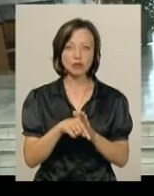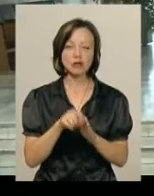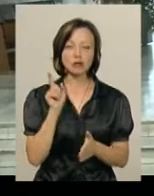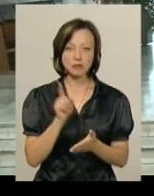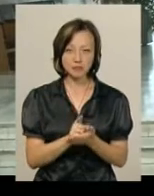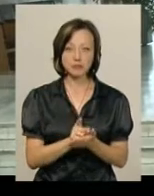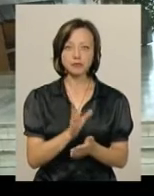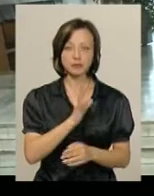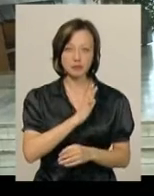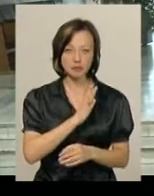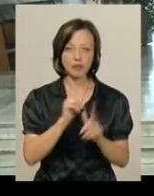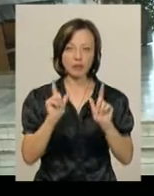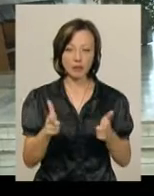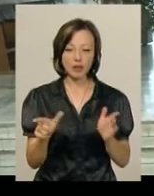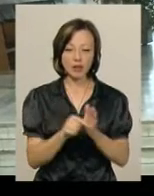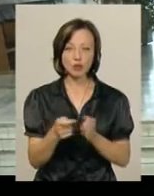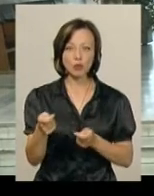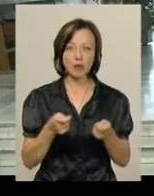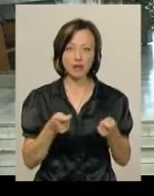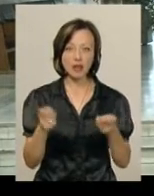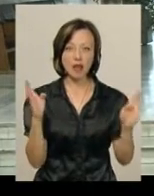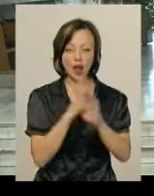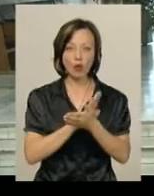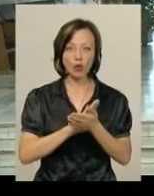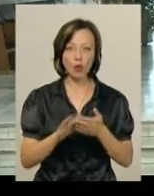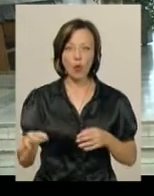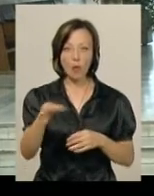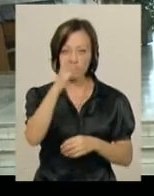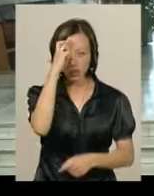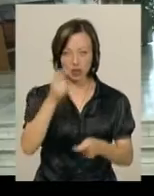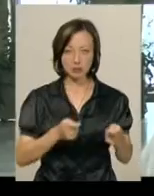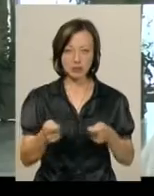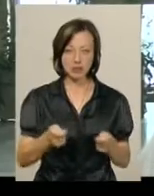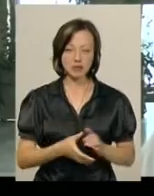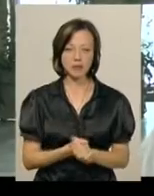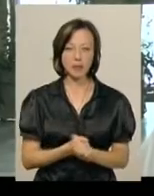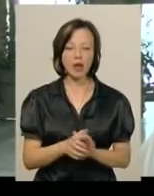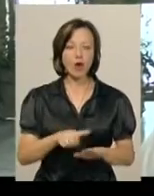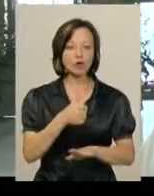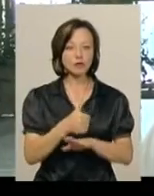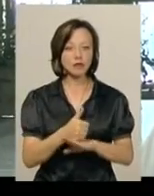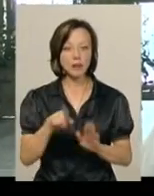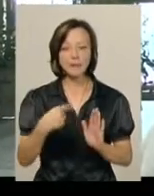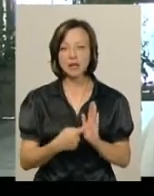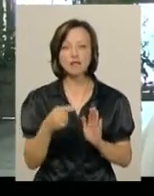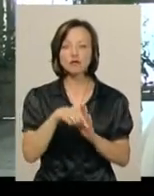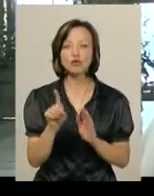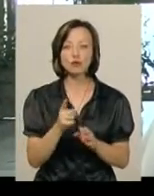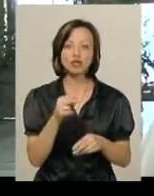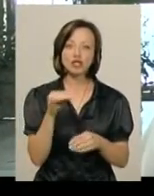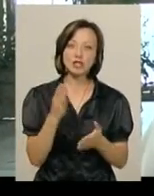повинен бути погоджений з управлінням екології облдержадміністрації. Основне питання в чому, чи є